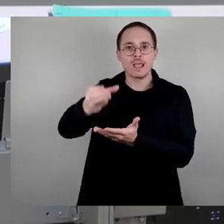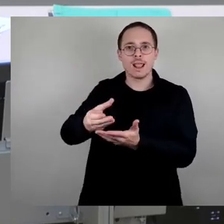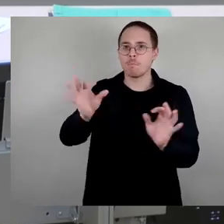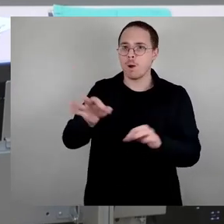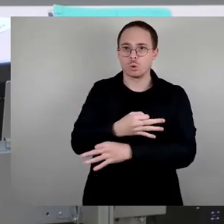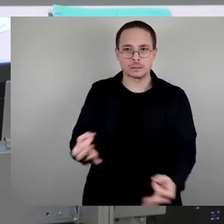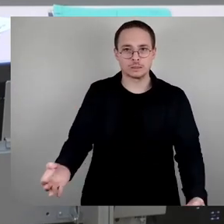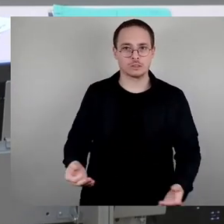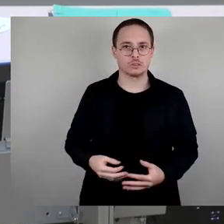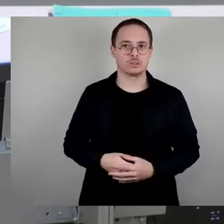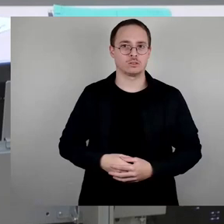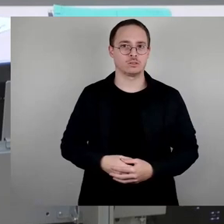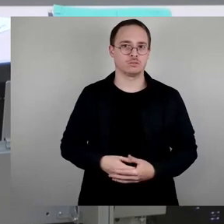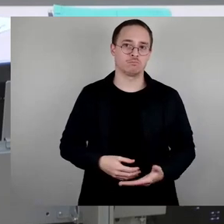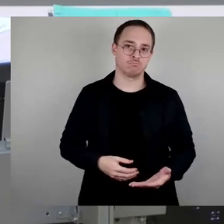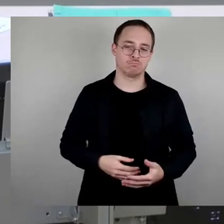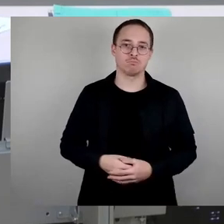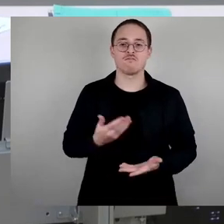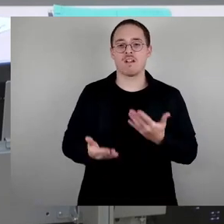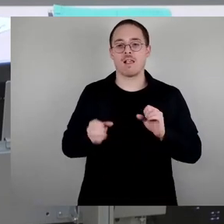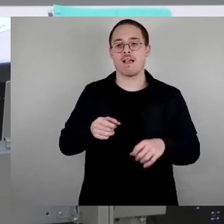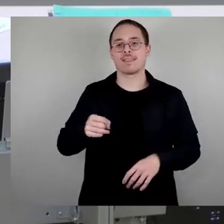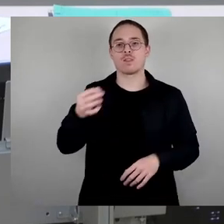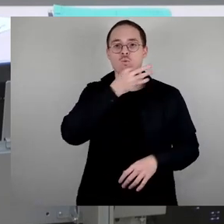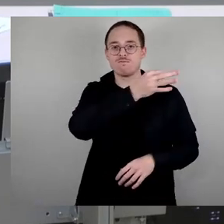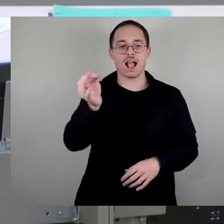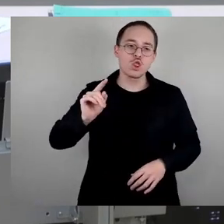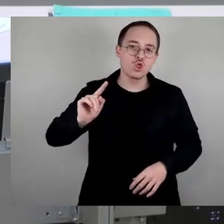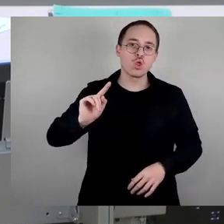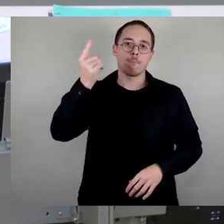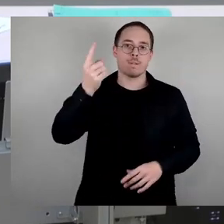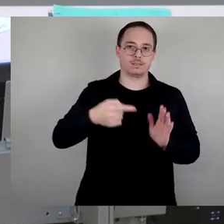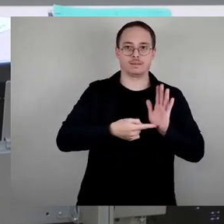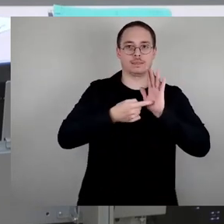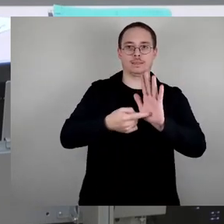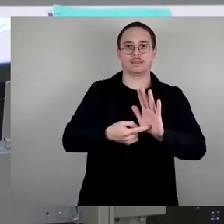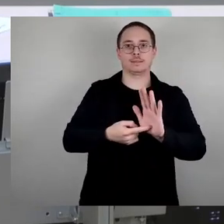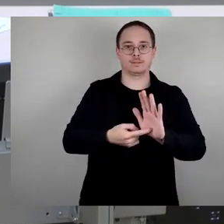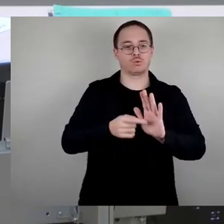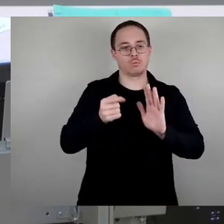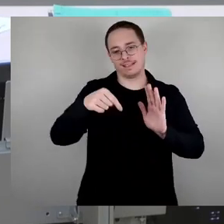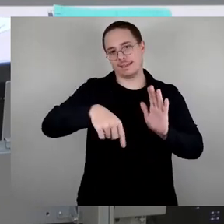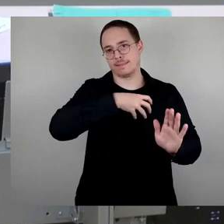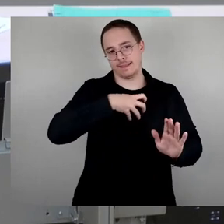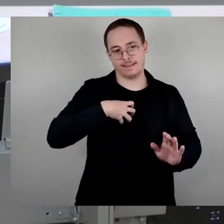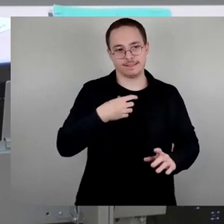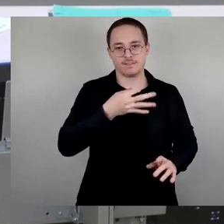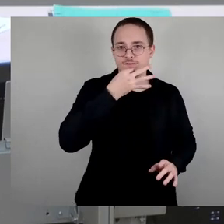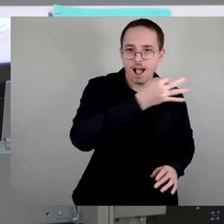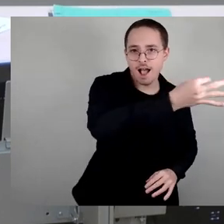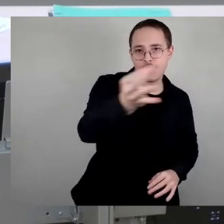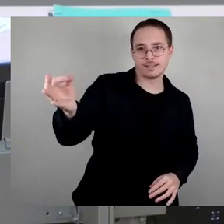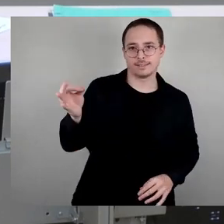können wir diese Umfrage repräsentativ bei den Dresdnerinnen und Dresdner anbringen und sie fragen,